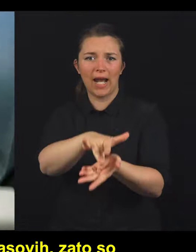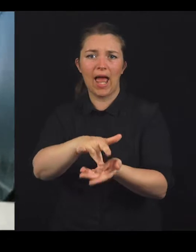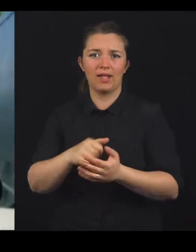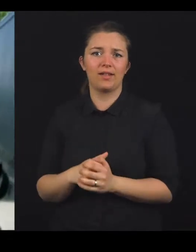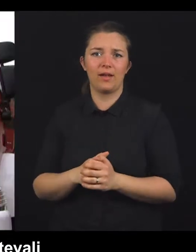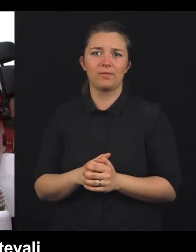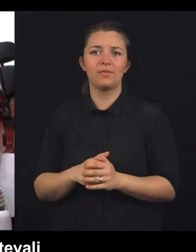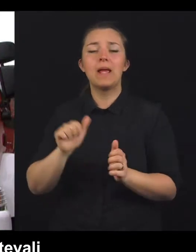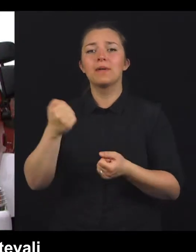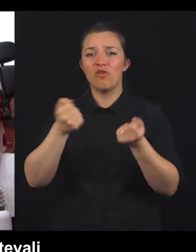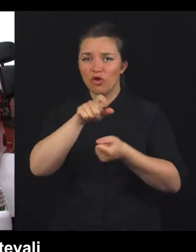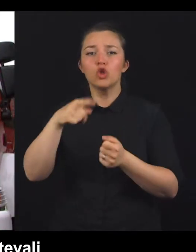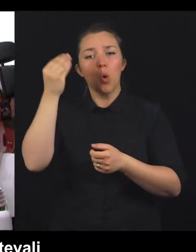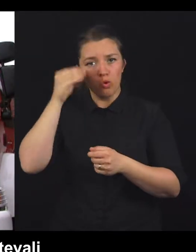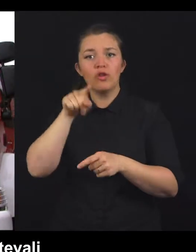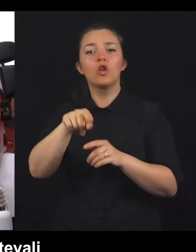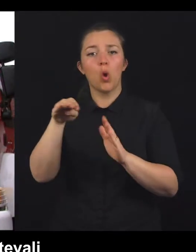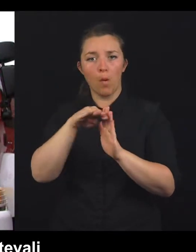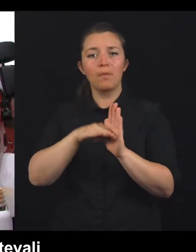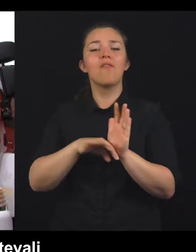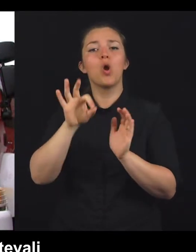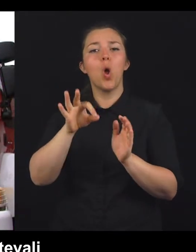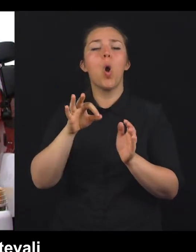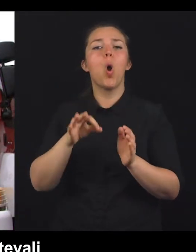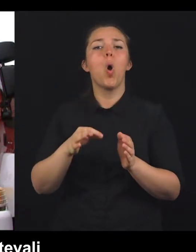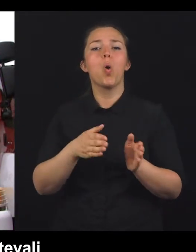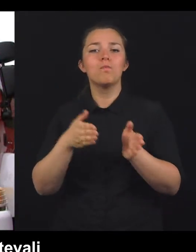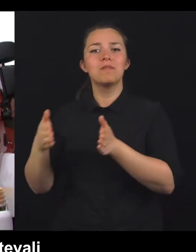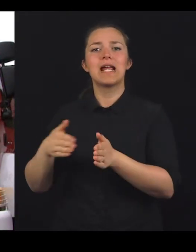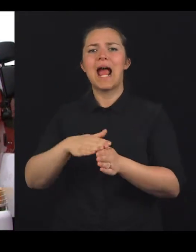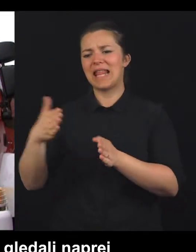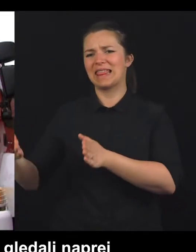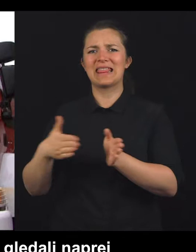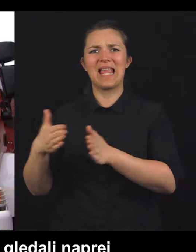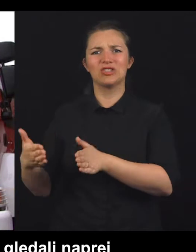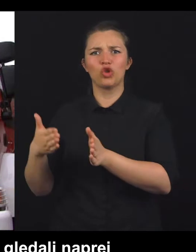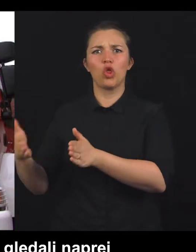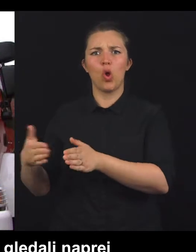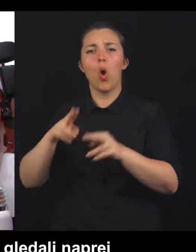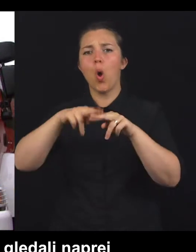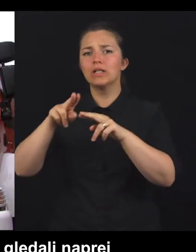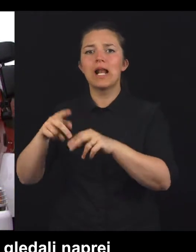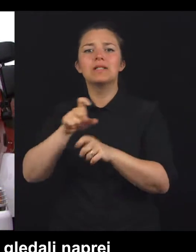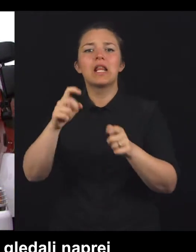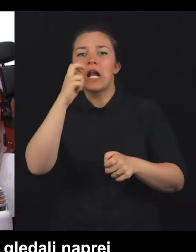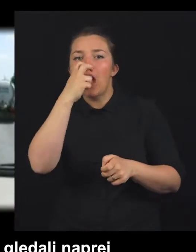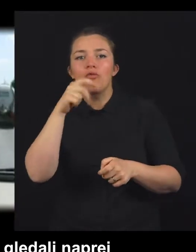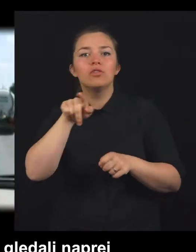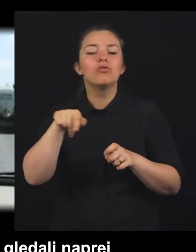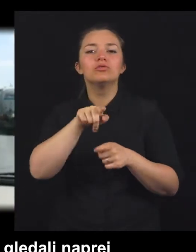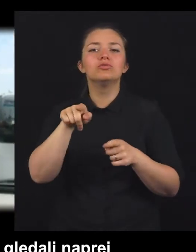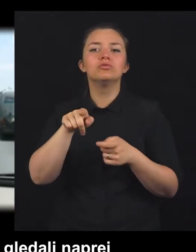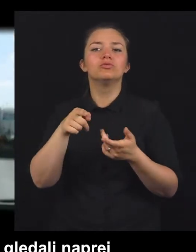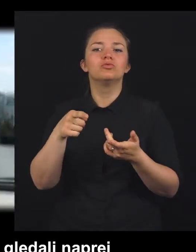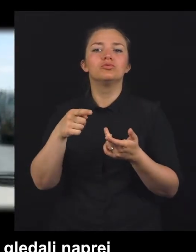nesreče. Prvi voznik so že upoštevali po pravilo umikanja v desno, v skrajno desno, ostali pa zgledaj iz rodovednosti,